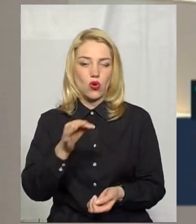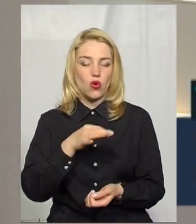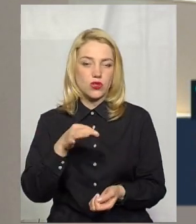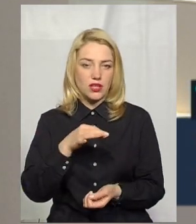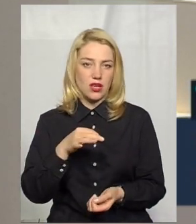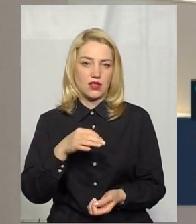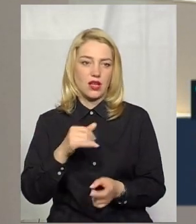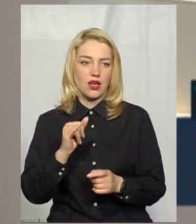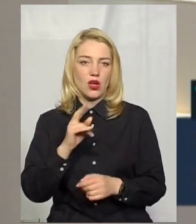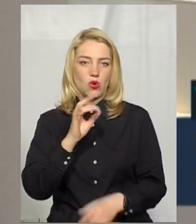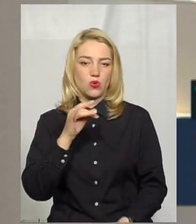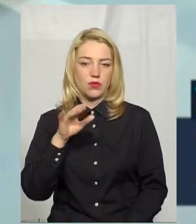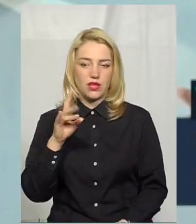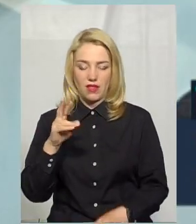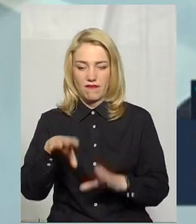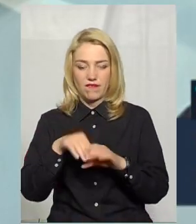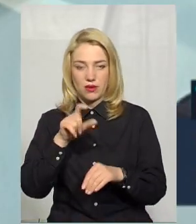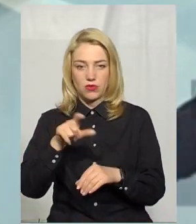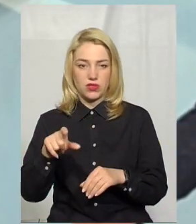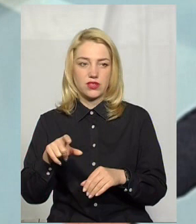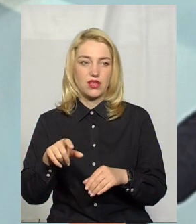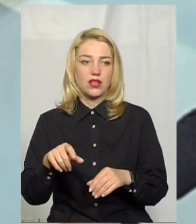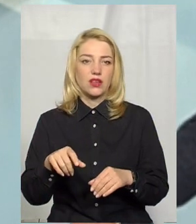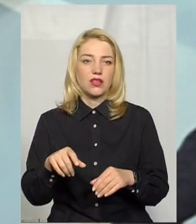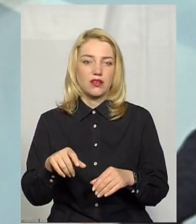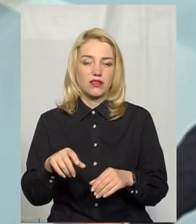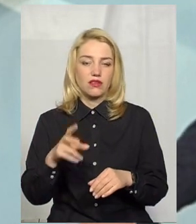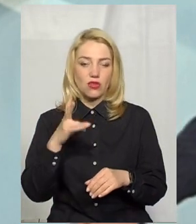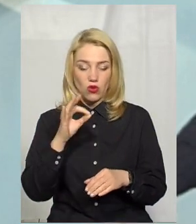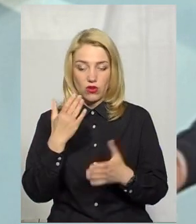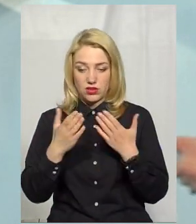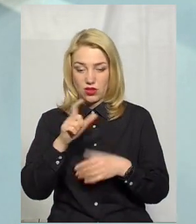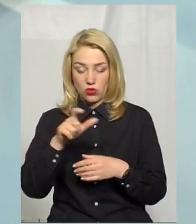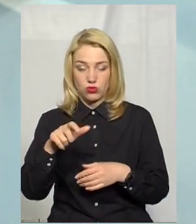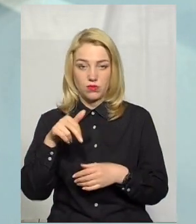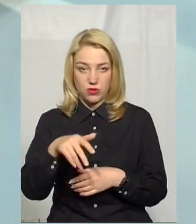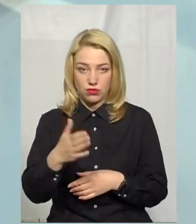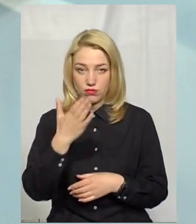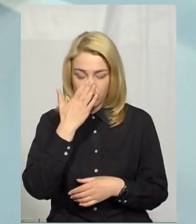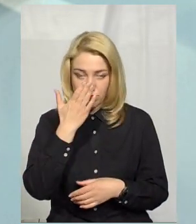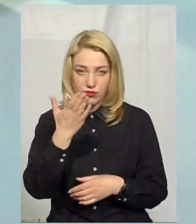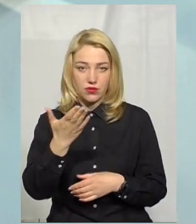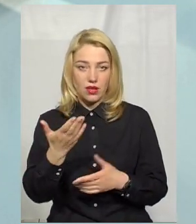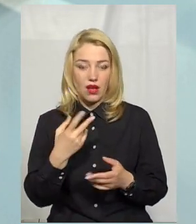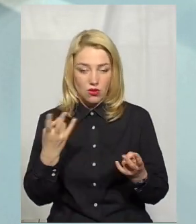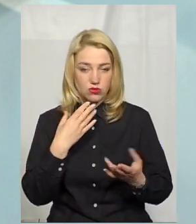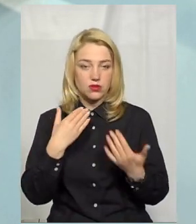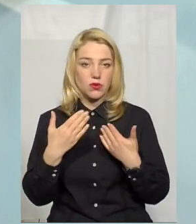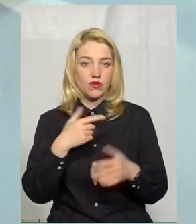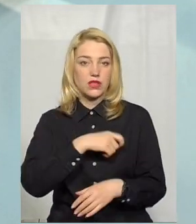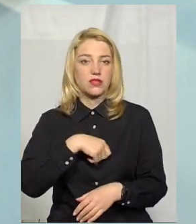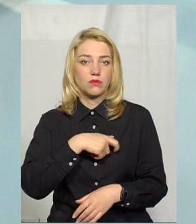Купріна, їхні виборці ближче. Але ж, коли вони прийдуть, вони, вибачте, за слову, поцілують двері. А їм потрібно поспілкуватися з депутатом.